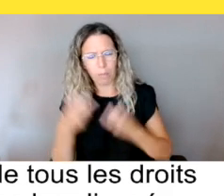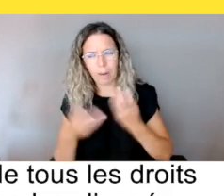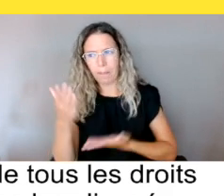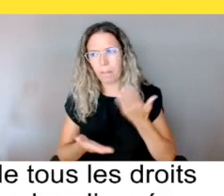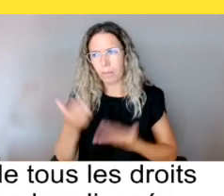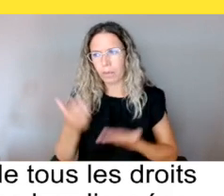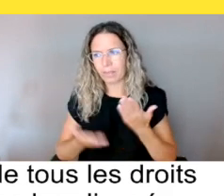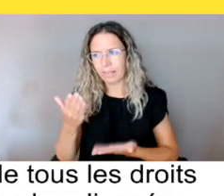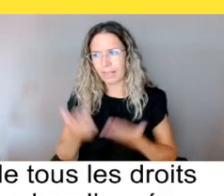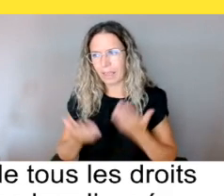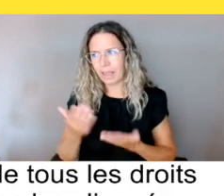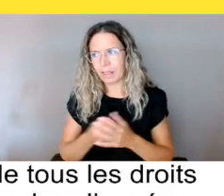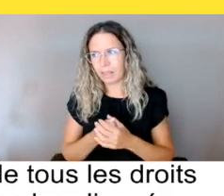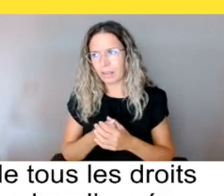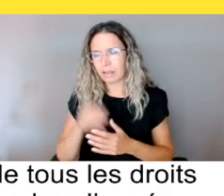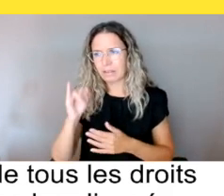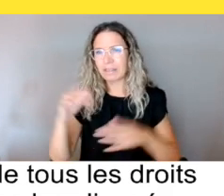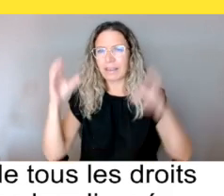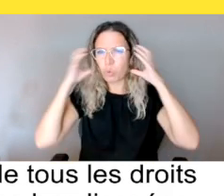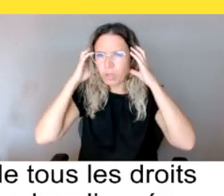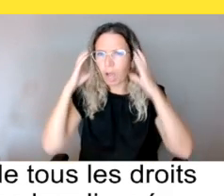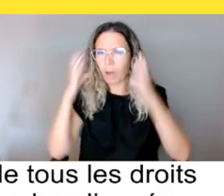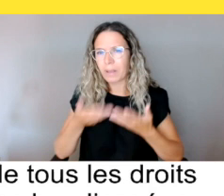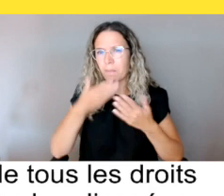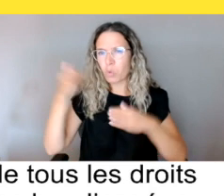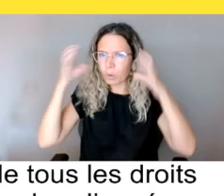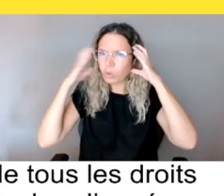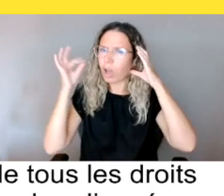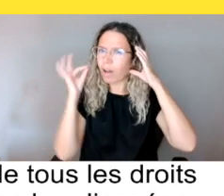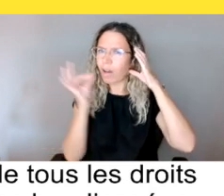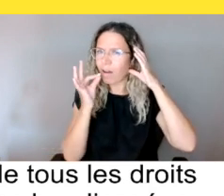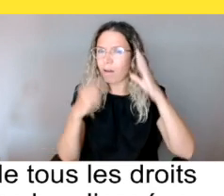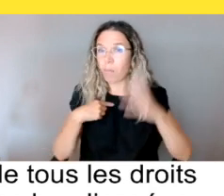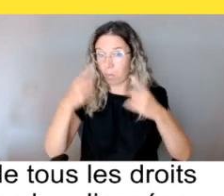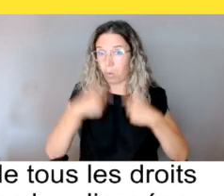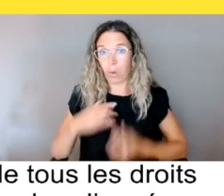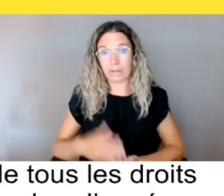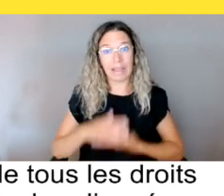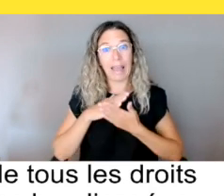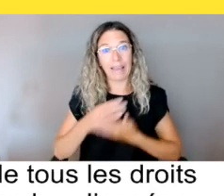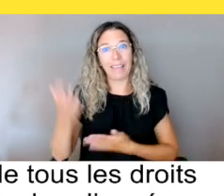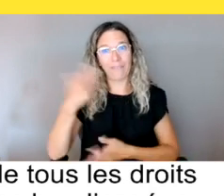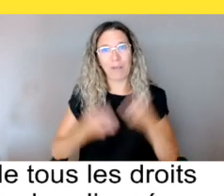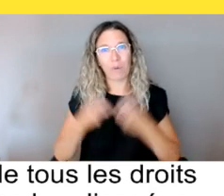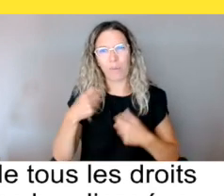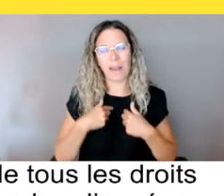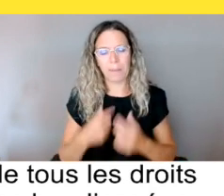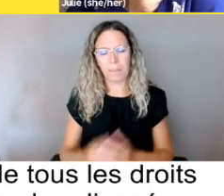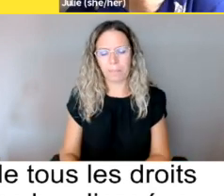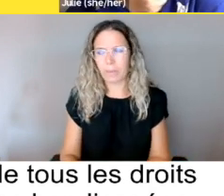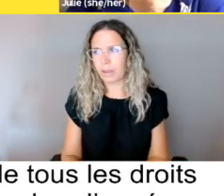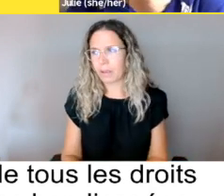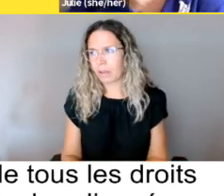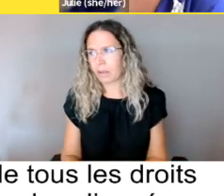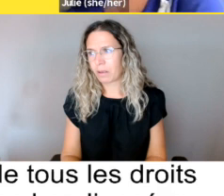Peut-être, Julie, si tu mettais des écouteurs, je ne sais pas si tu en as chez toi. Moi, ça a réglé le problème. C'était ça tantôt. Ah,